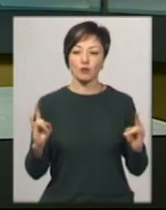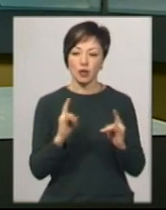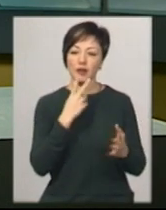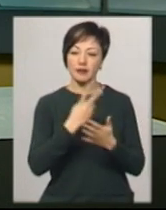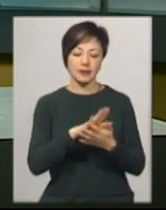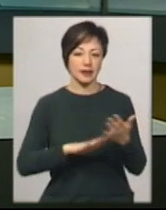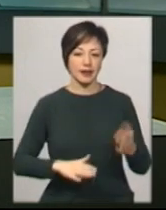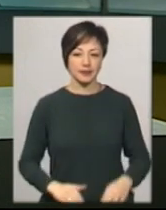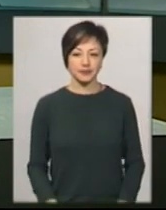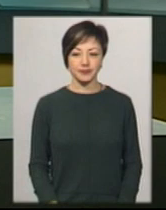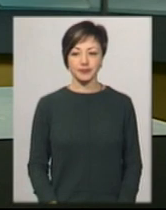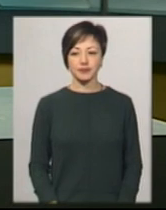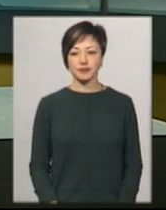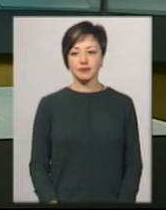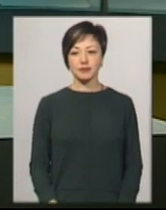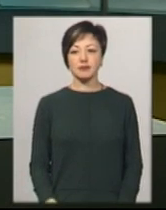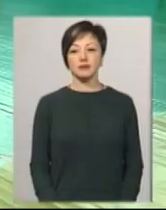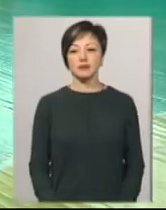футзалу, дивіться далі у сюжеті.